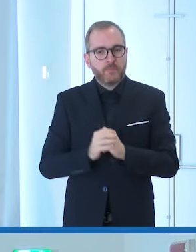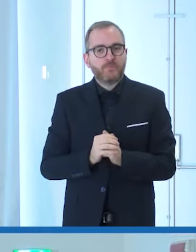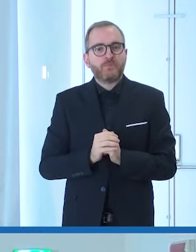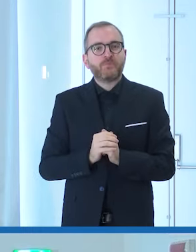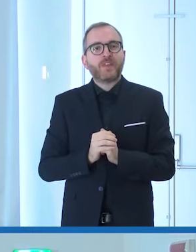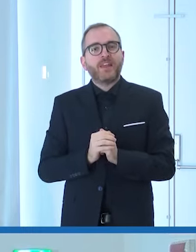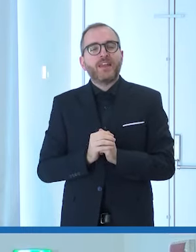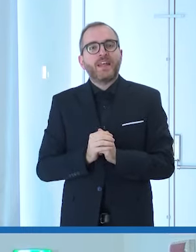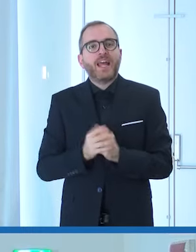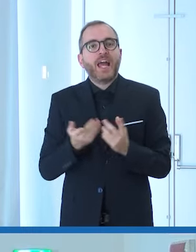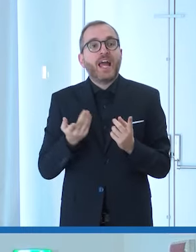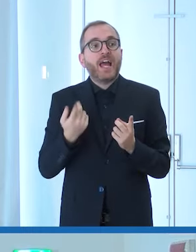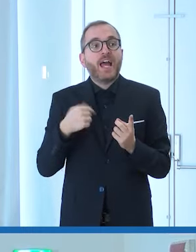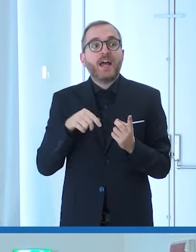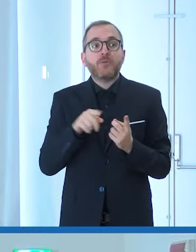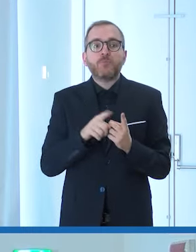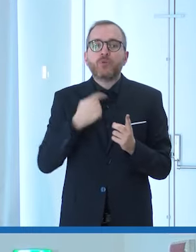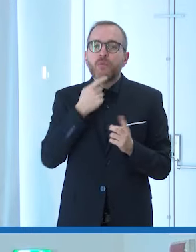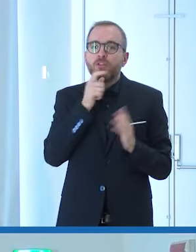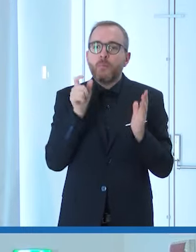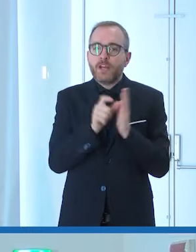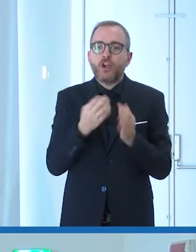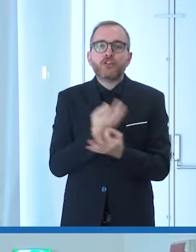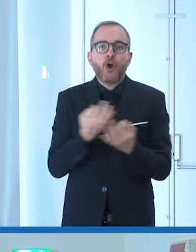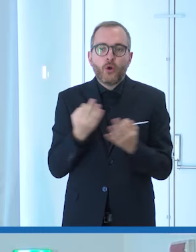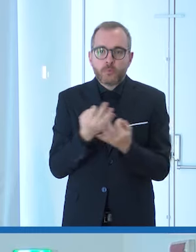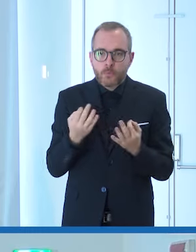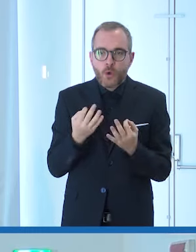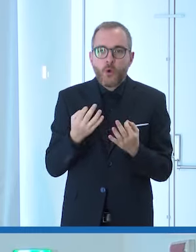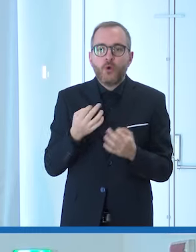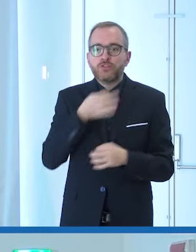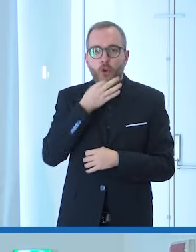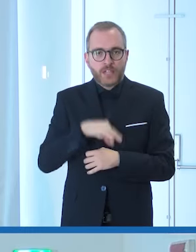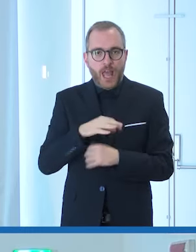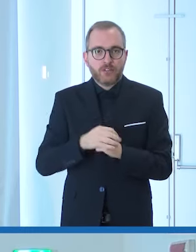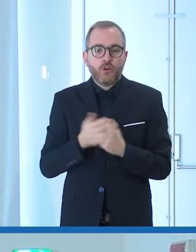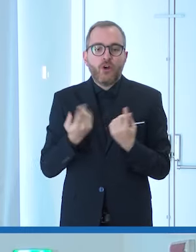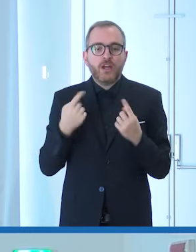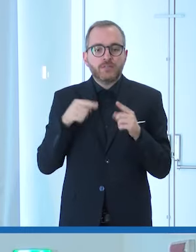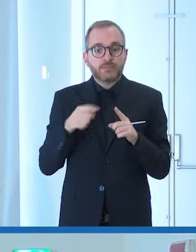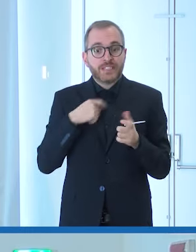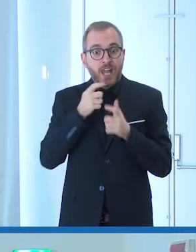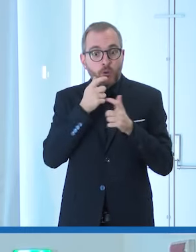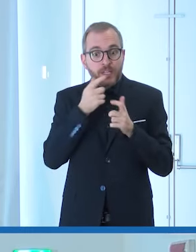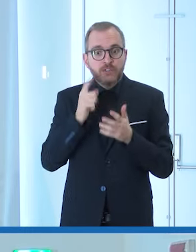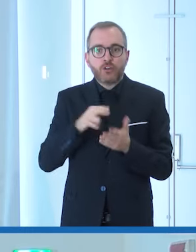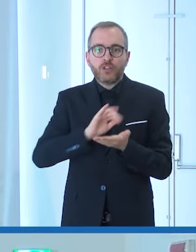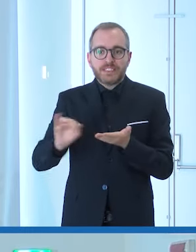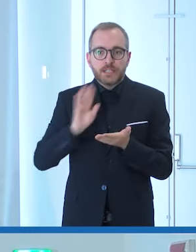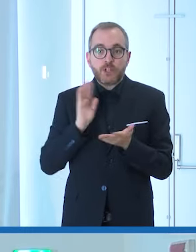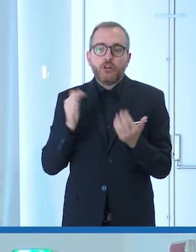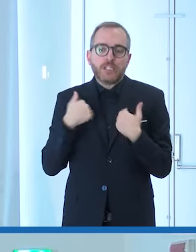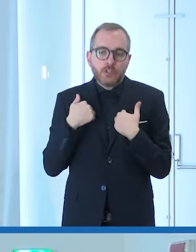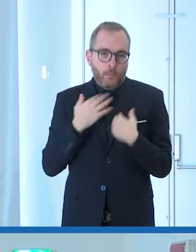anche quel normodottato che noi utilizziamo nella comunicazione non discriminatoria in particolare sulla disabilità io